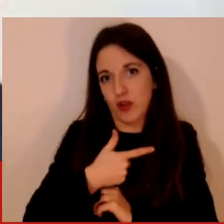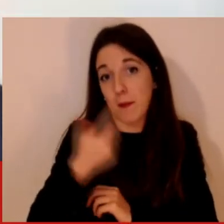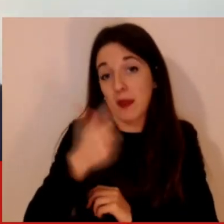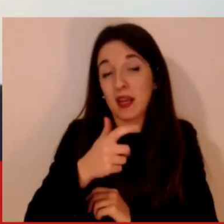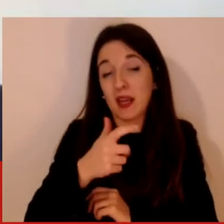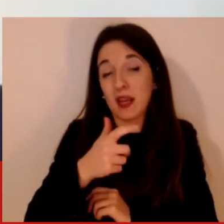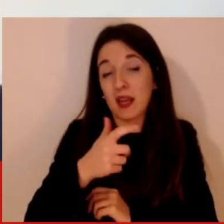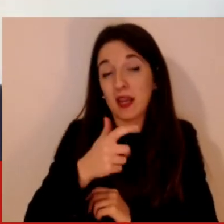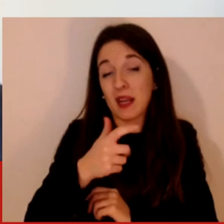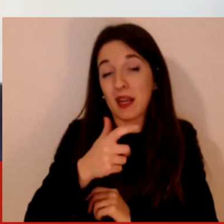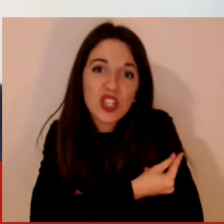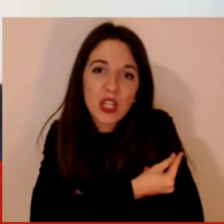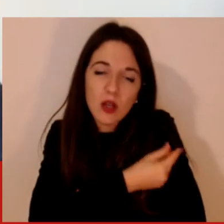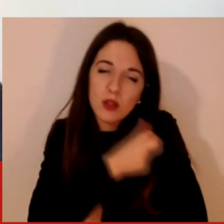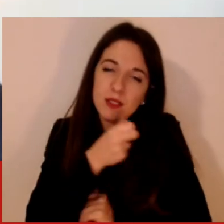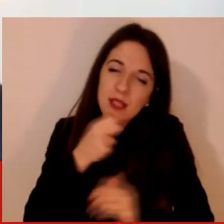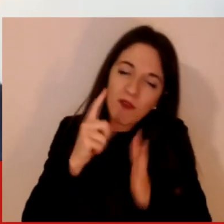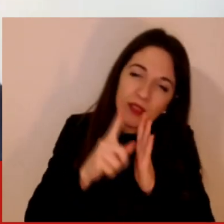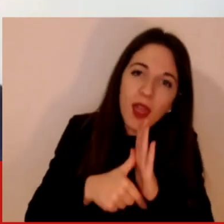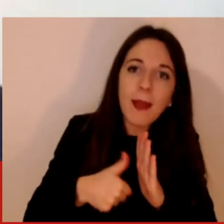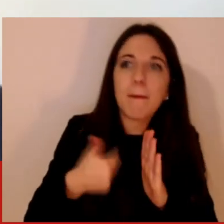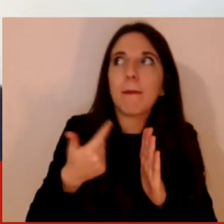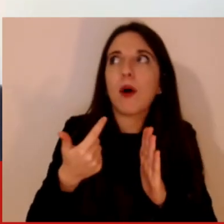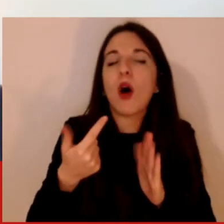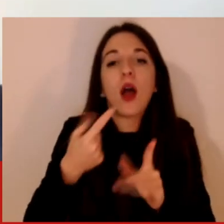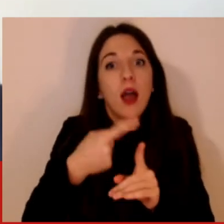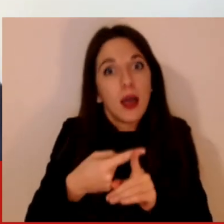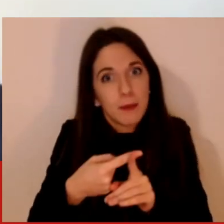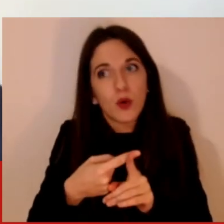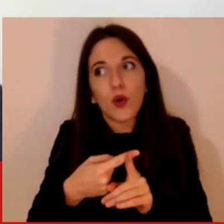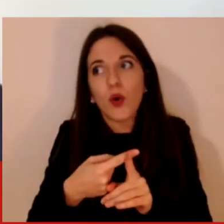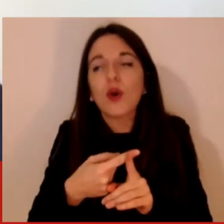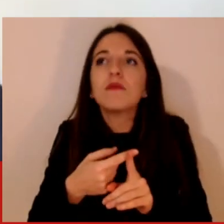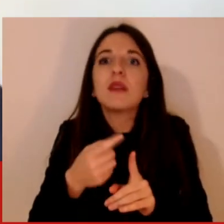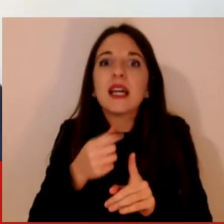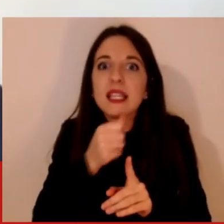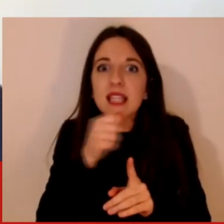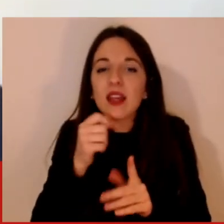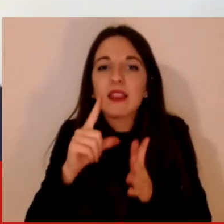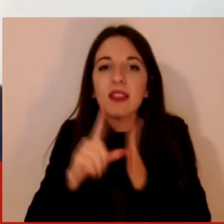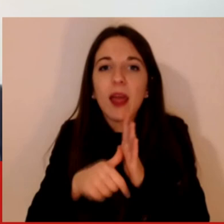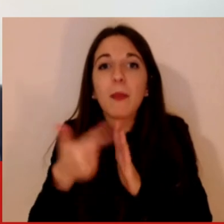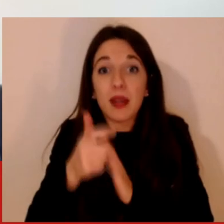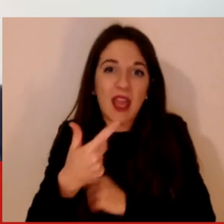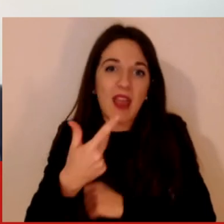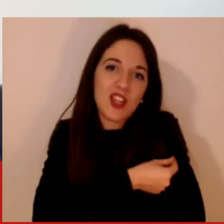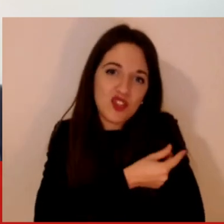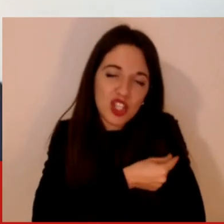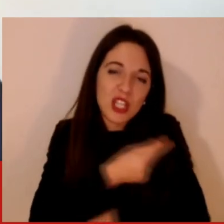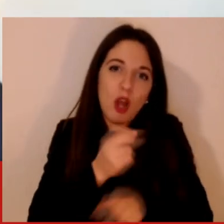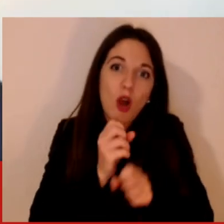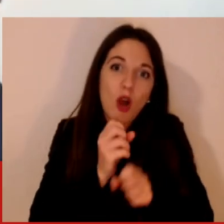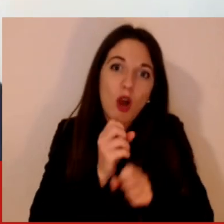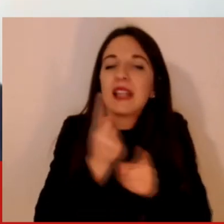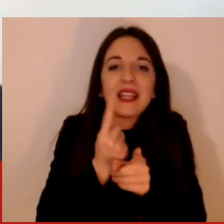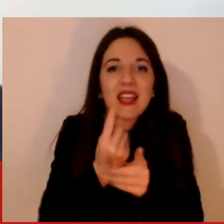distribuito alla popolazione e ci vuole del tempo prima che la quantità di vaccino e di persone vaccinate siano tali da